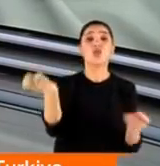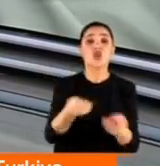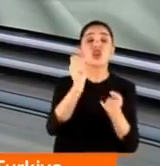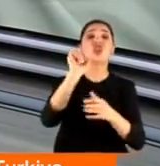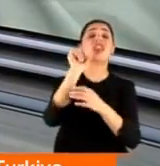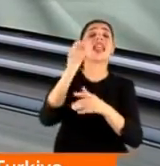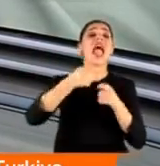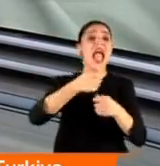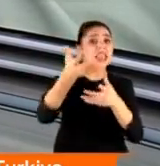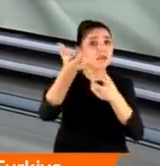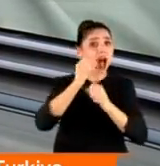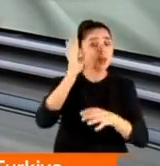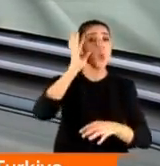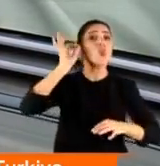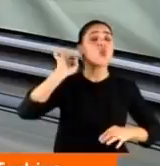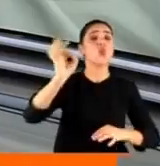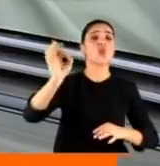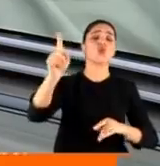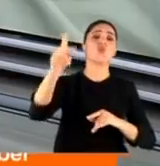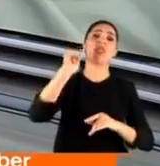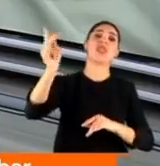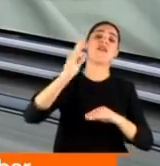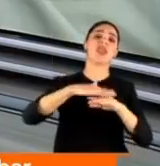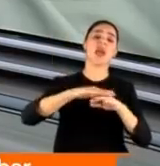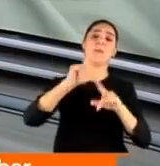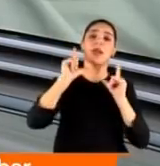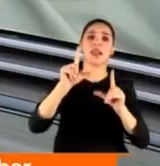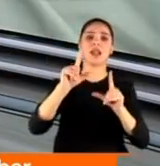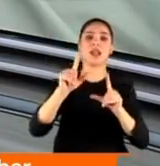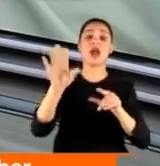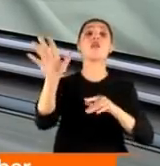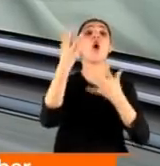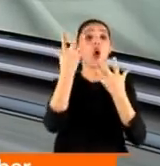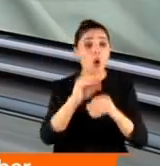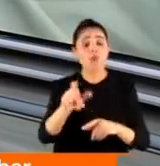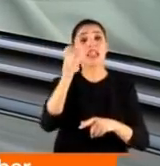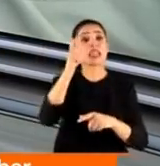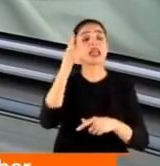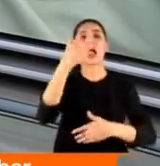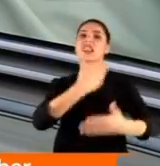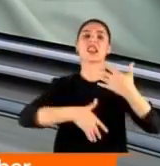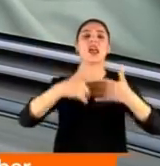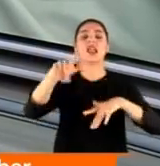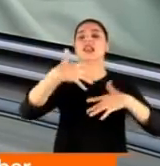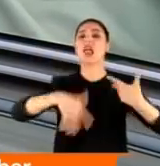eğitimini almış uzman bir el tarafından uygulanması gerekiyor. Yoksa sakatlanabilirsiniz.